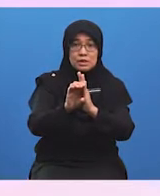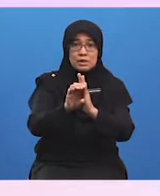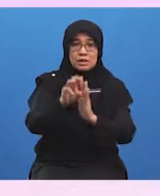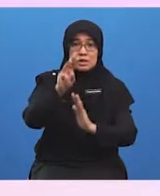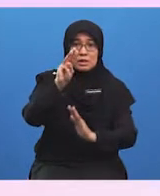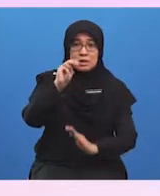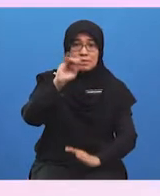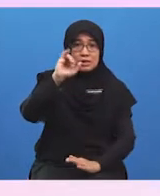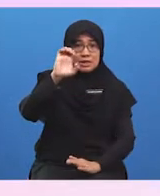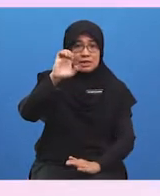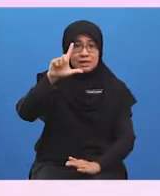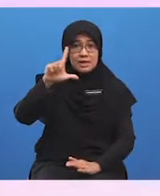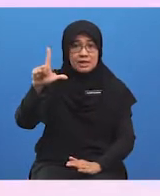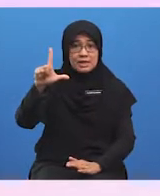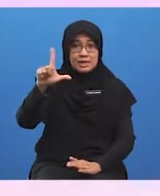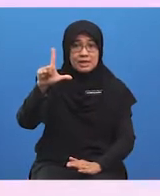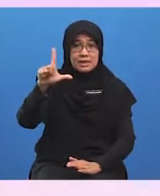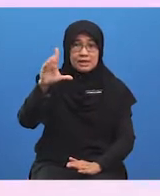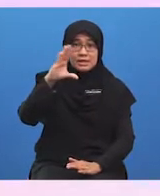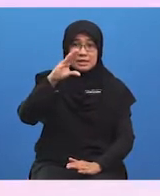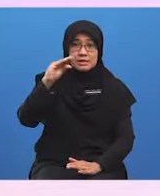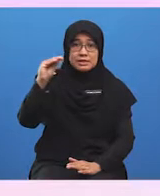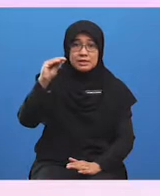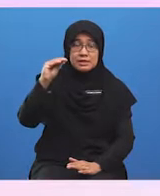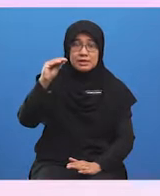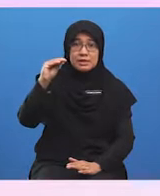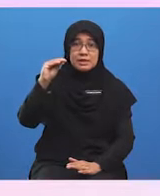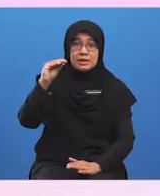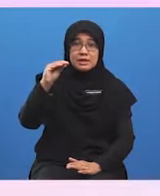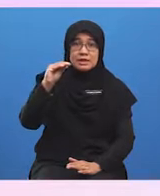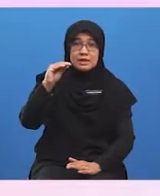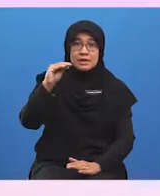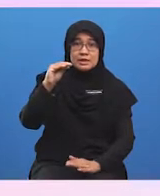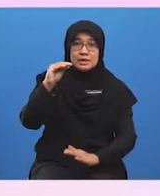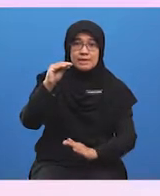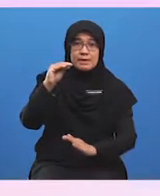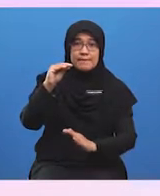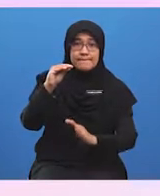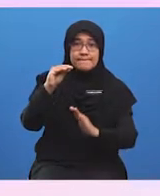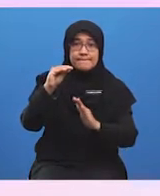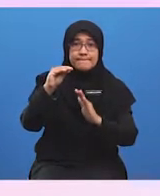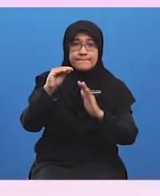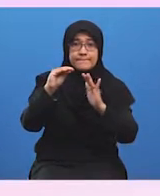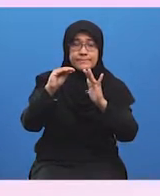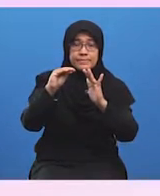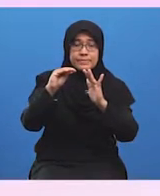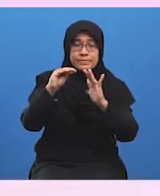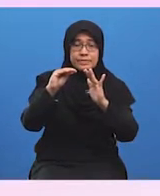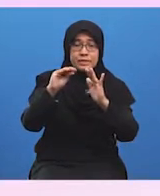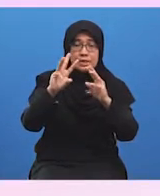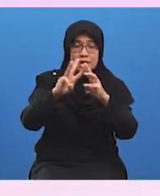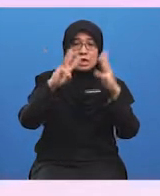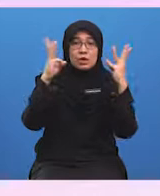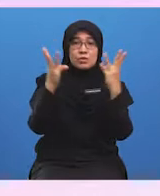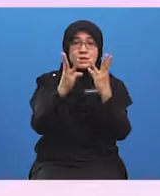Industrial Estates Berhad menyediakan kawasan perindustrian untuk PKS di setiap